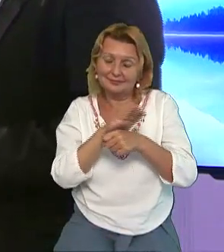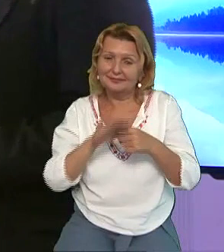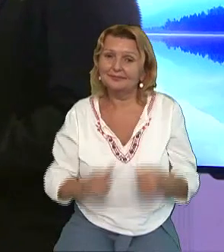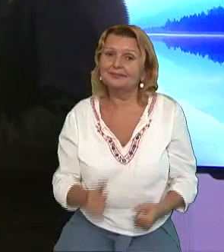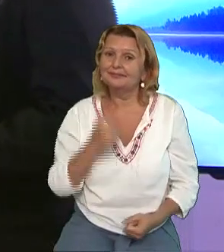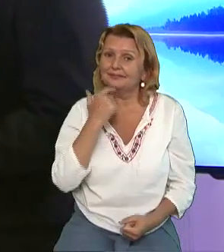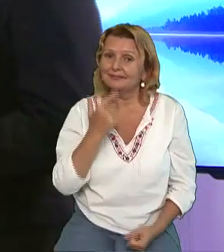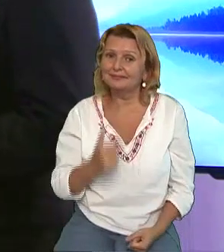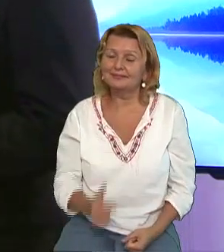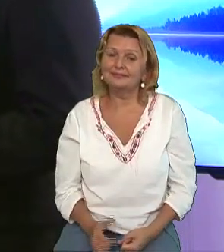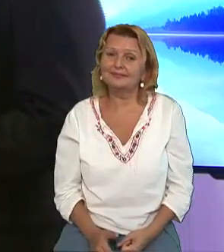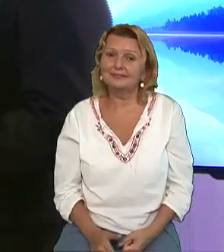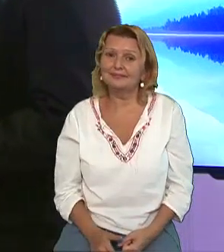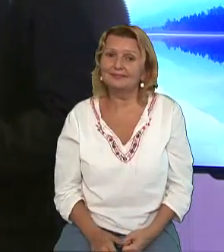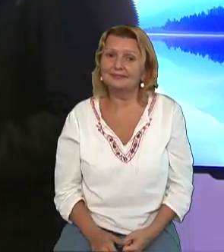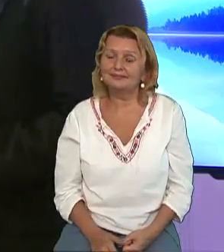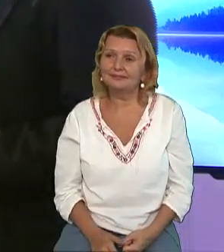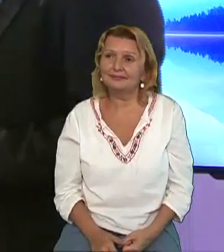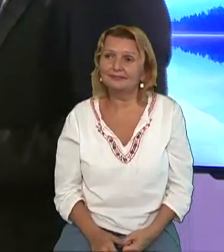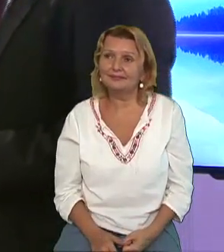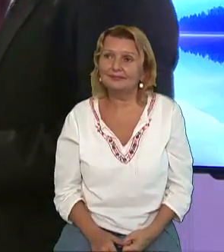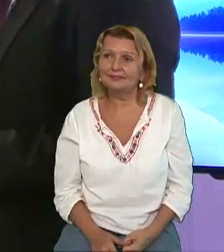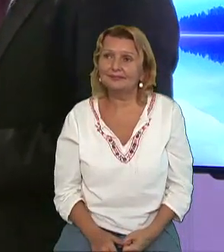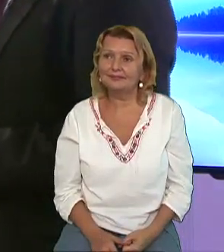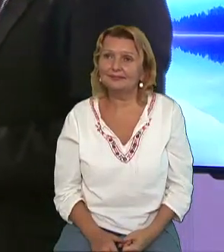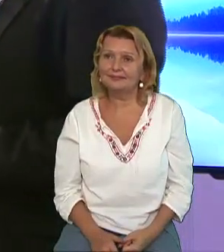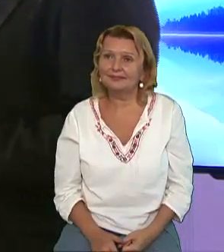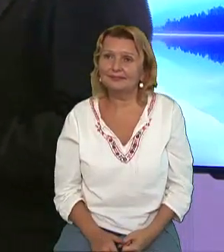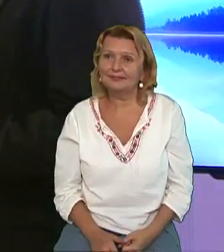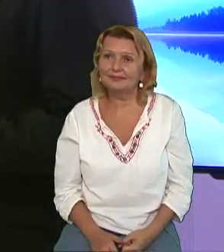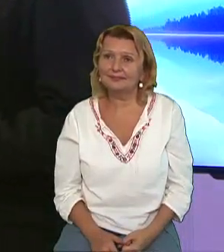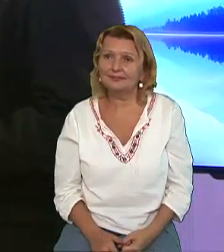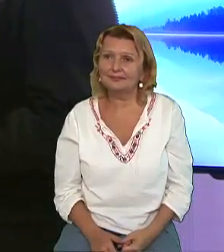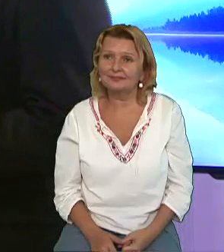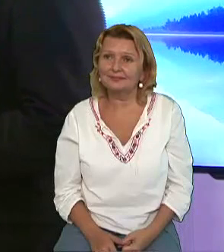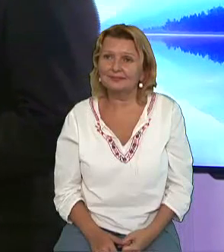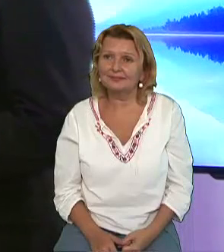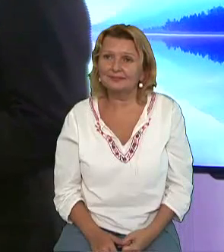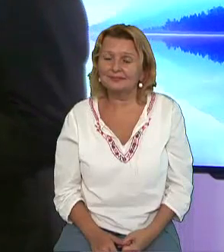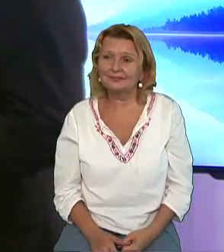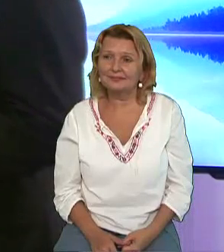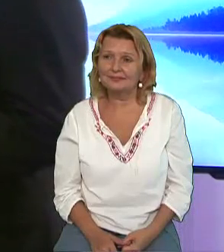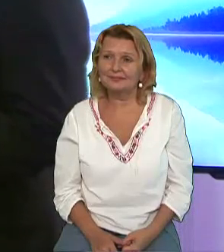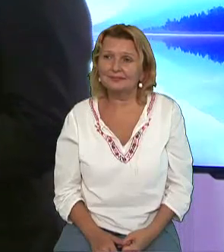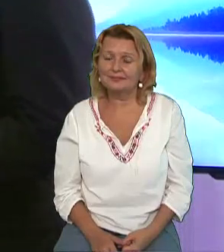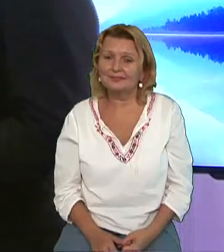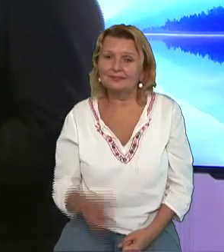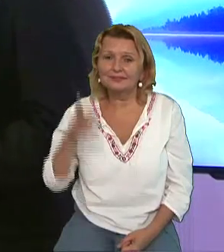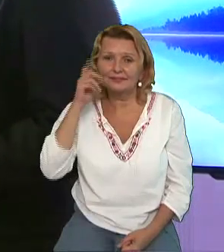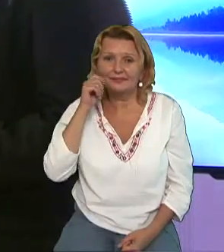Sosirea nașterii ce-ai simțit Omenii a iarului